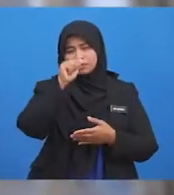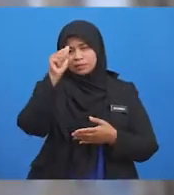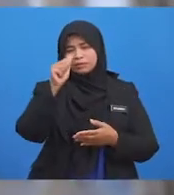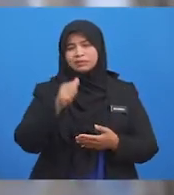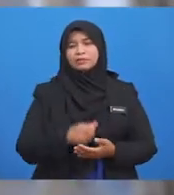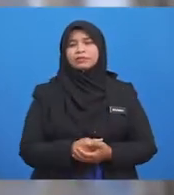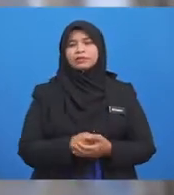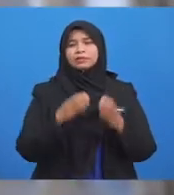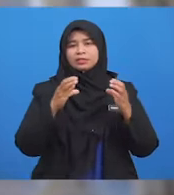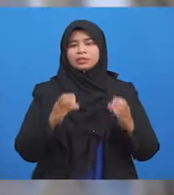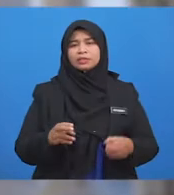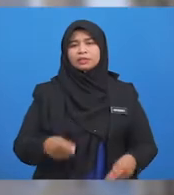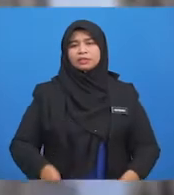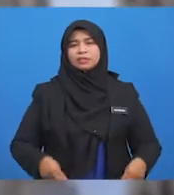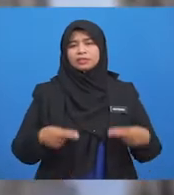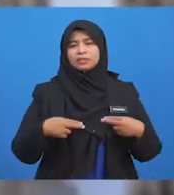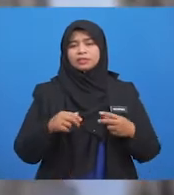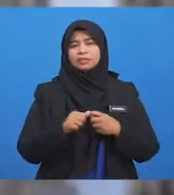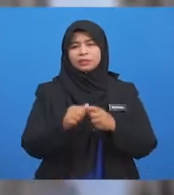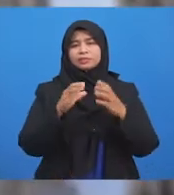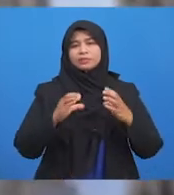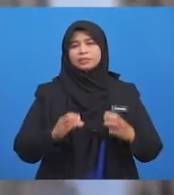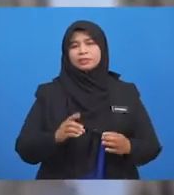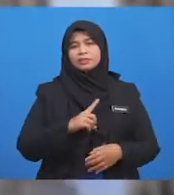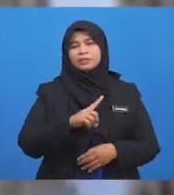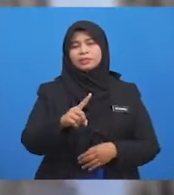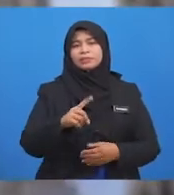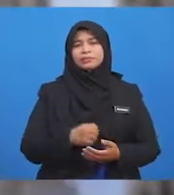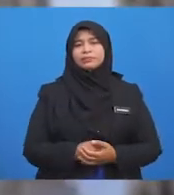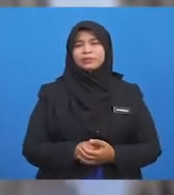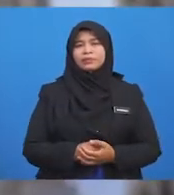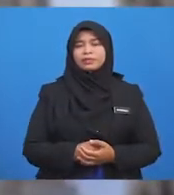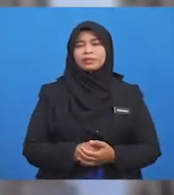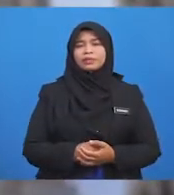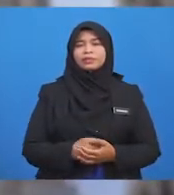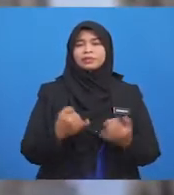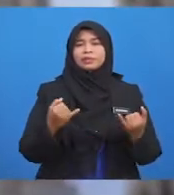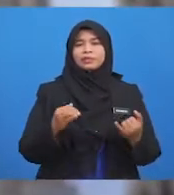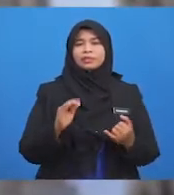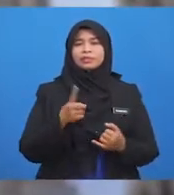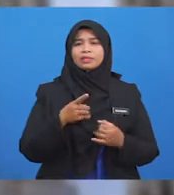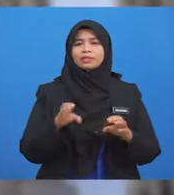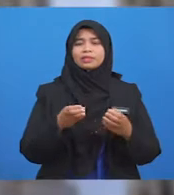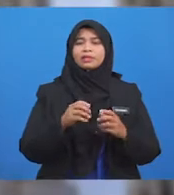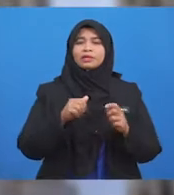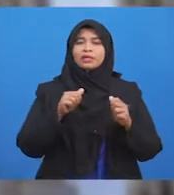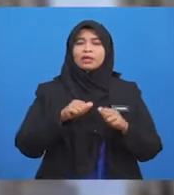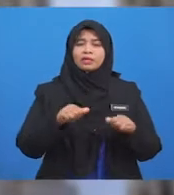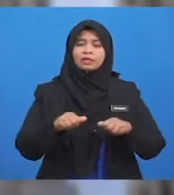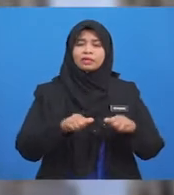Acuan Islam Kan Murid-murid Baiklah Sekarang Kita buat Aktiviti Pengukuhan Subtopik